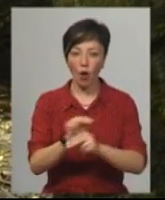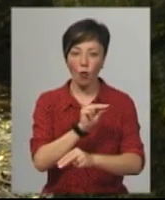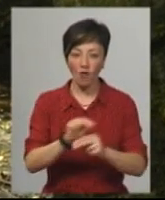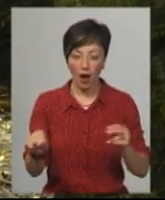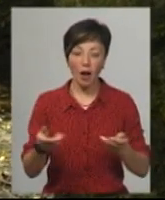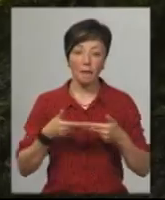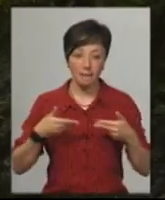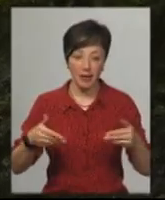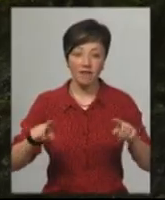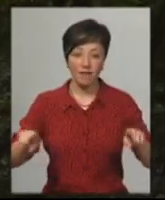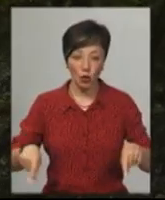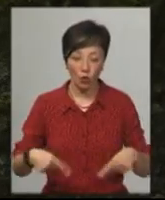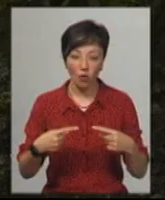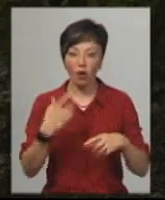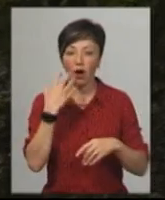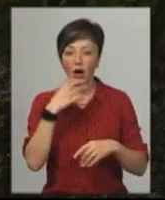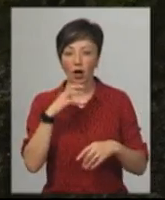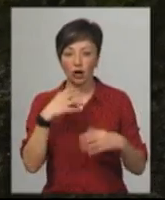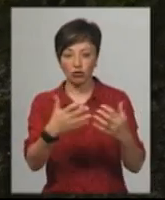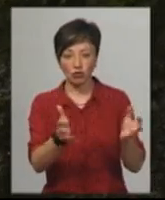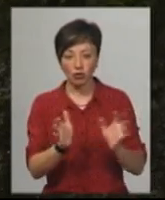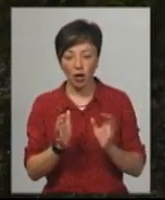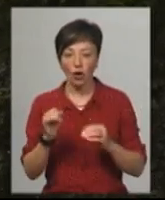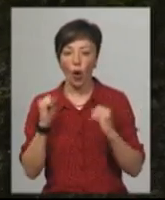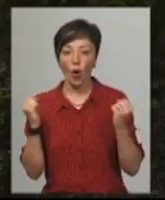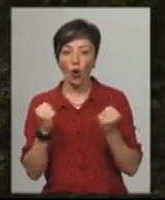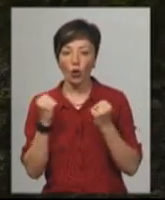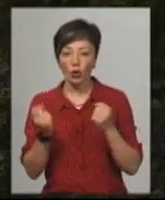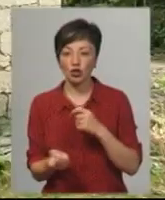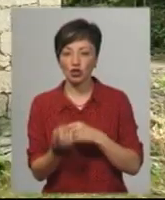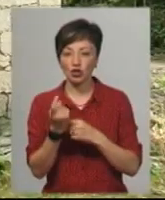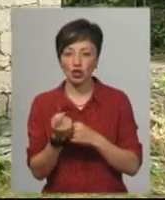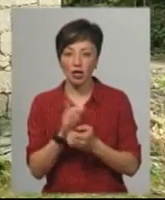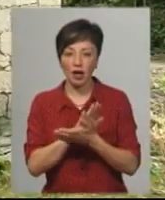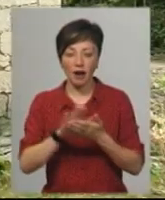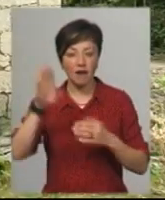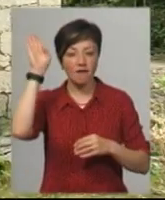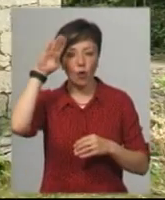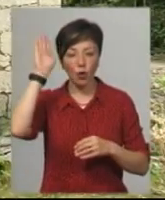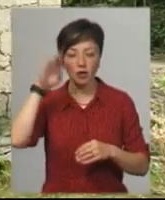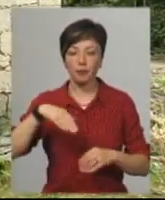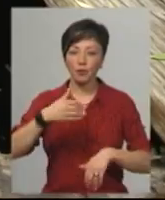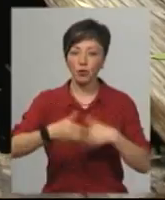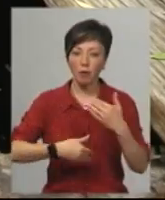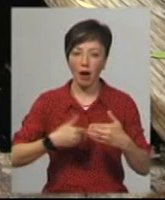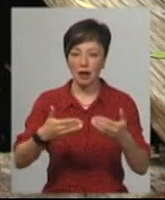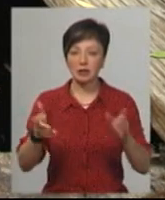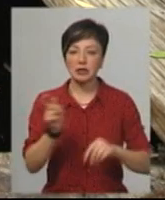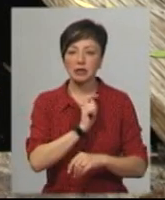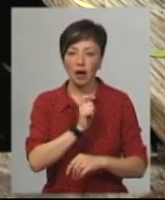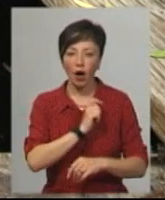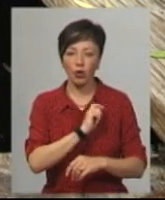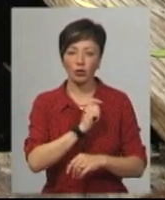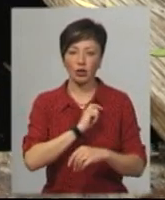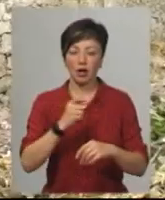відновлюємо. Гарячий чан і холодні купальні джерельній воді. Купальня, сауна, чан з пахучими травами,